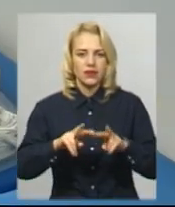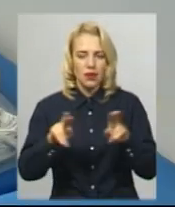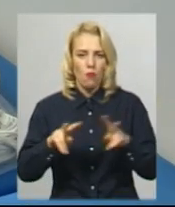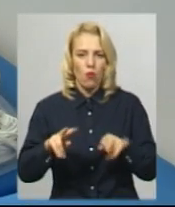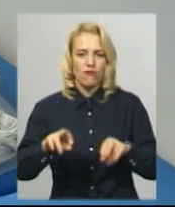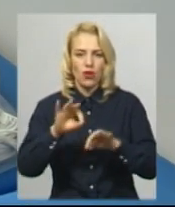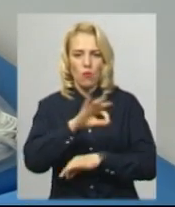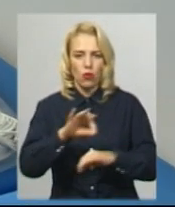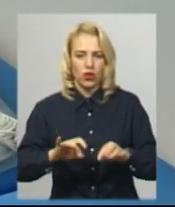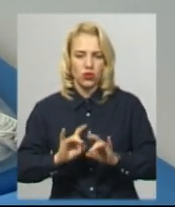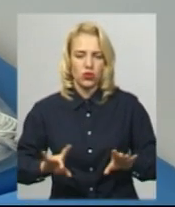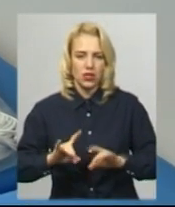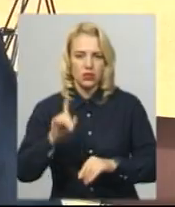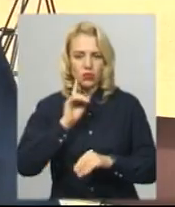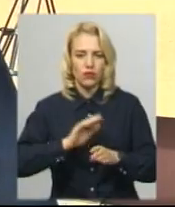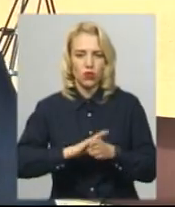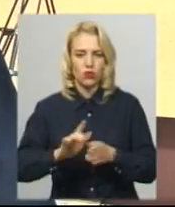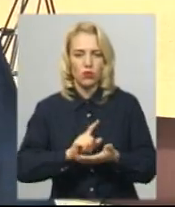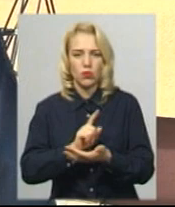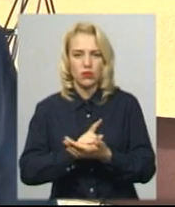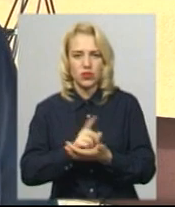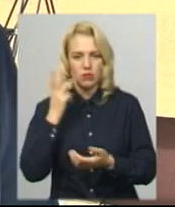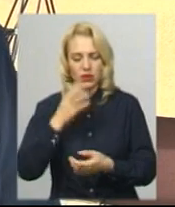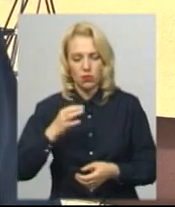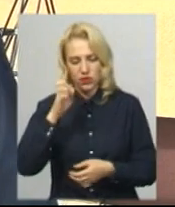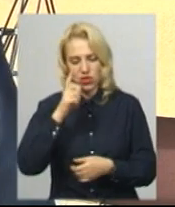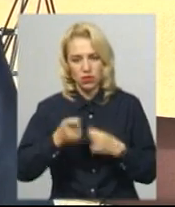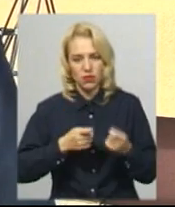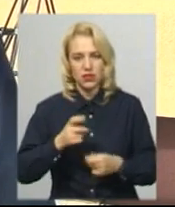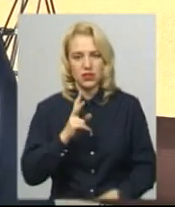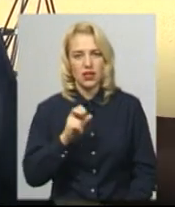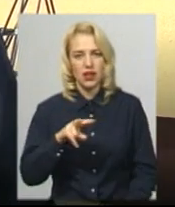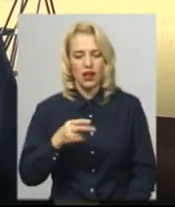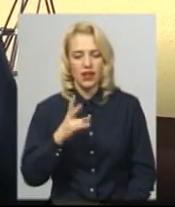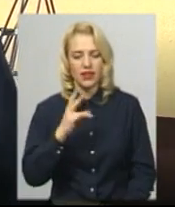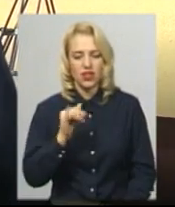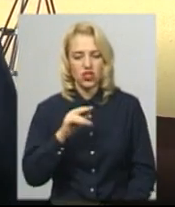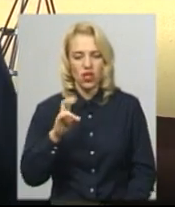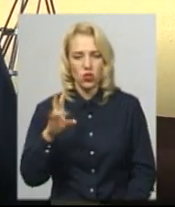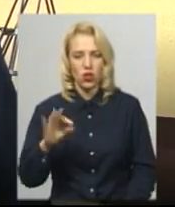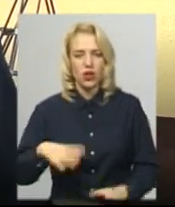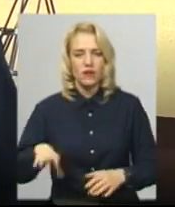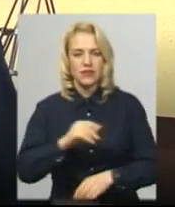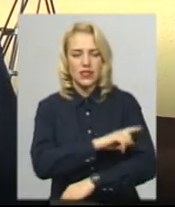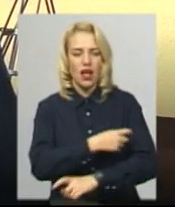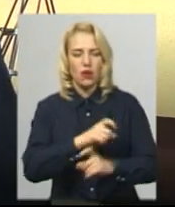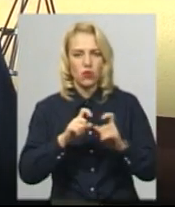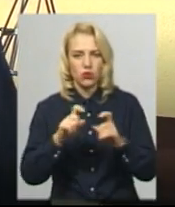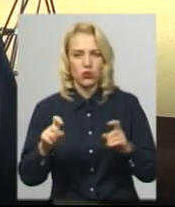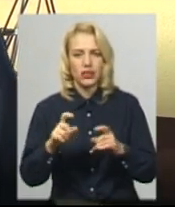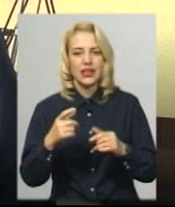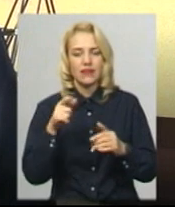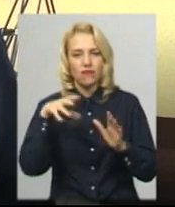виконуючий обов'язки голови Хмельницької облдержадміністрації Володимир Кальніченко. Усі амбулаторії з житлом на одного лікара, так як і ця,